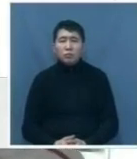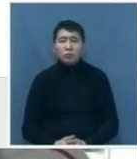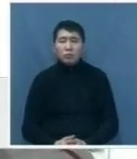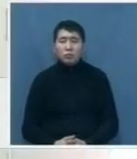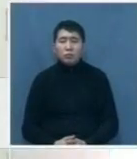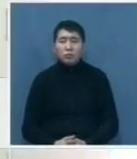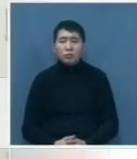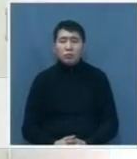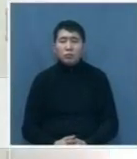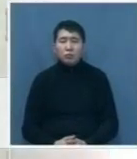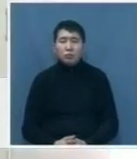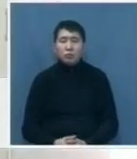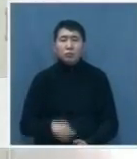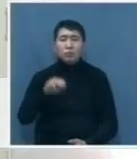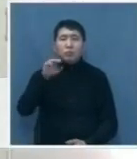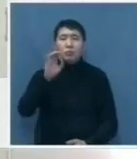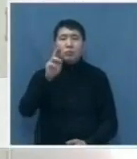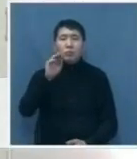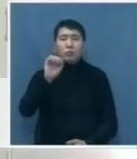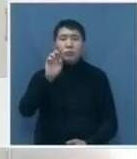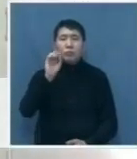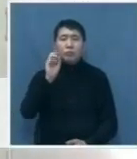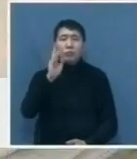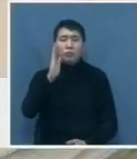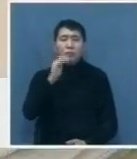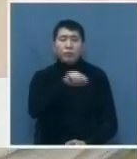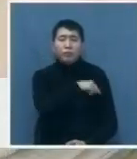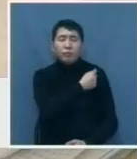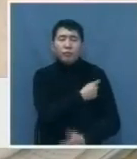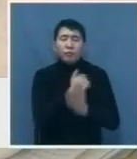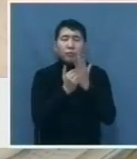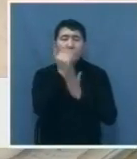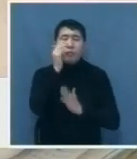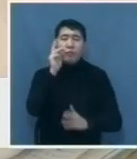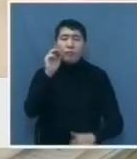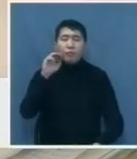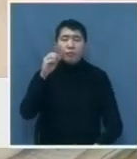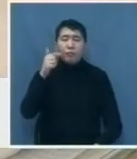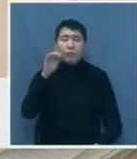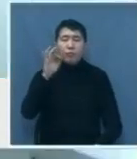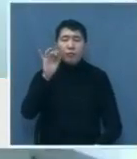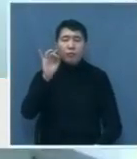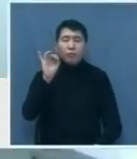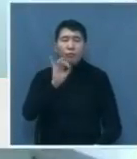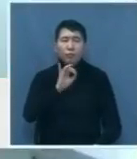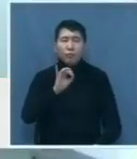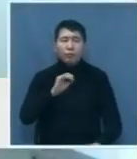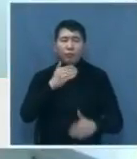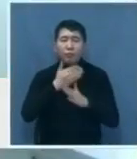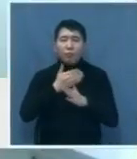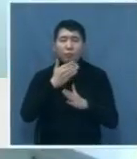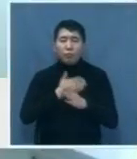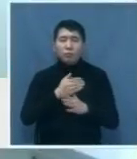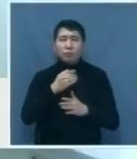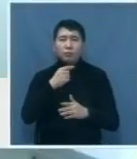очень хорошо. Галамжан Токторбеков – врач высшей категории. Наряду с диагностикой и лечением болезни мочеполовой системы, он оказывает помощь пациенткам,